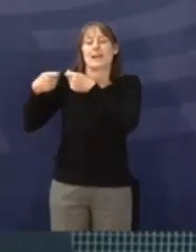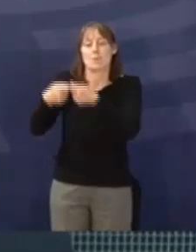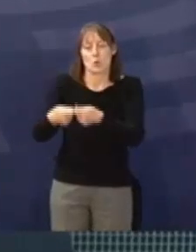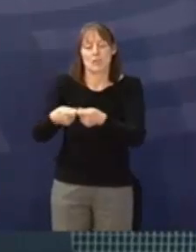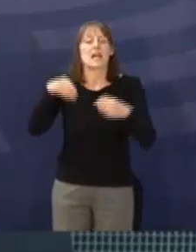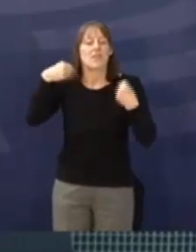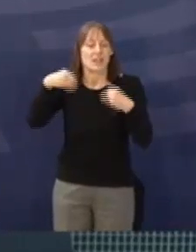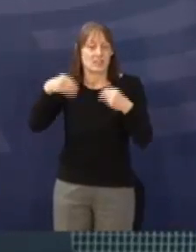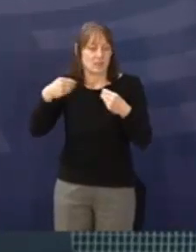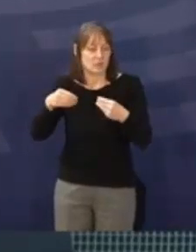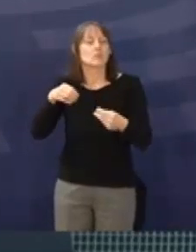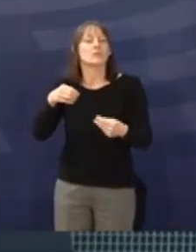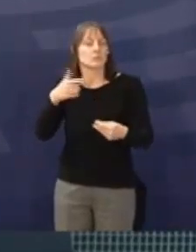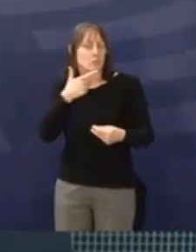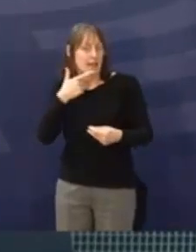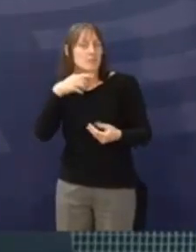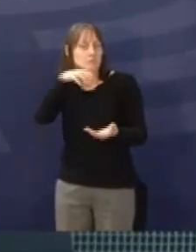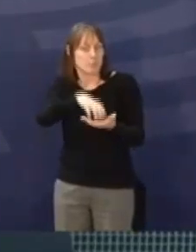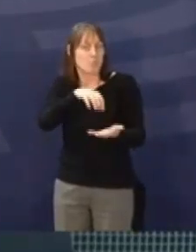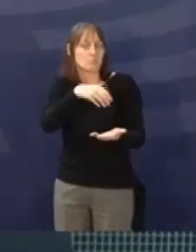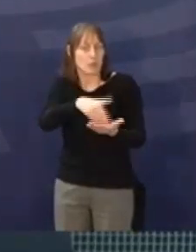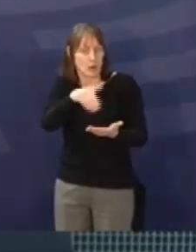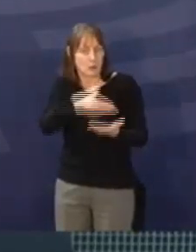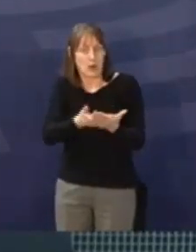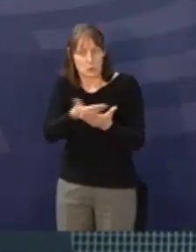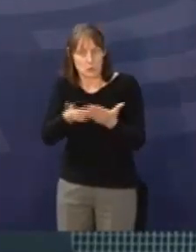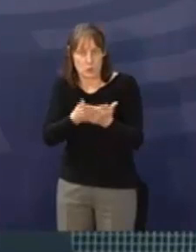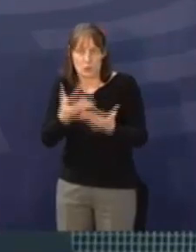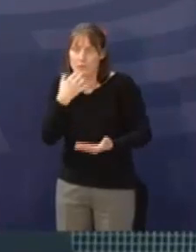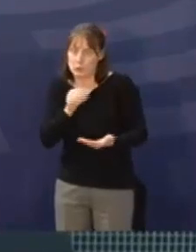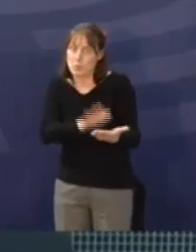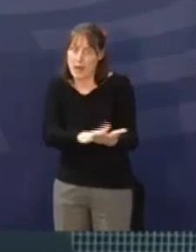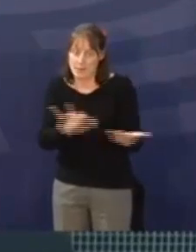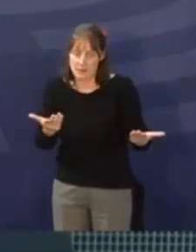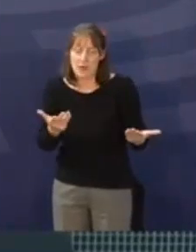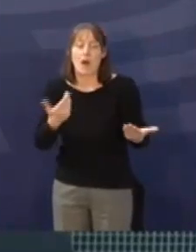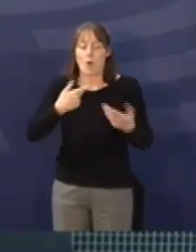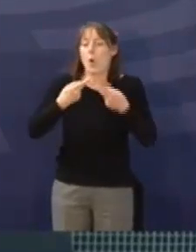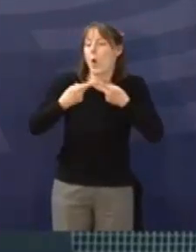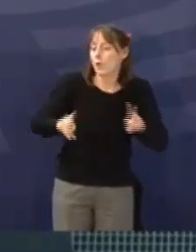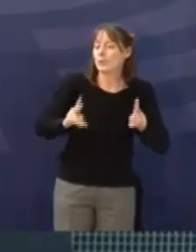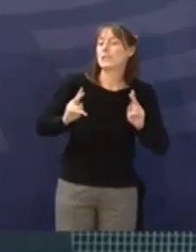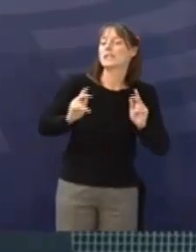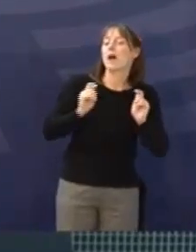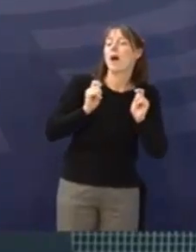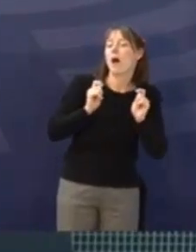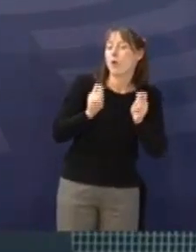hochwertigen Ausbildungsstandort in Bremen bekannt. Dies erwarten wir auch zukünftig bei weiteren Vergaben öffentlicher Aufträge.